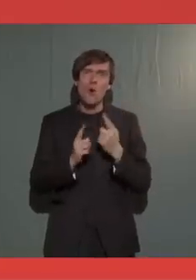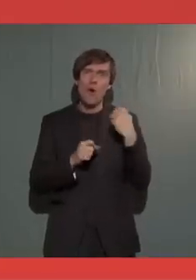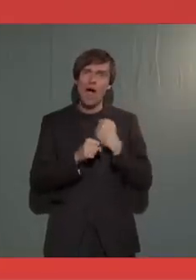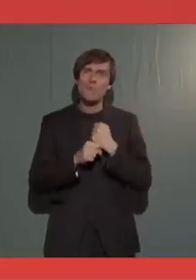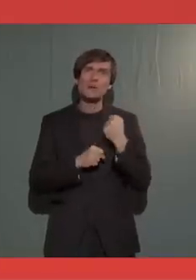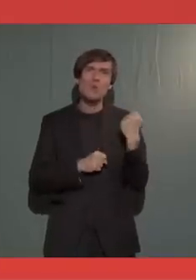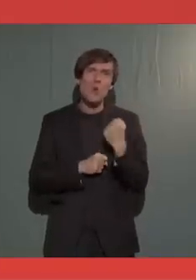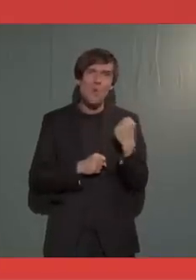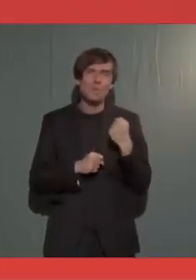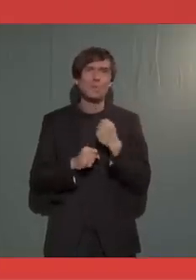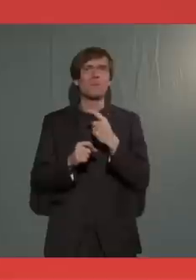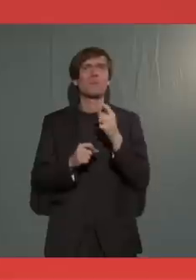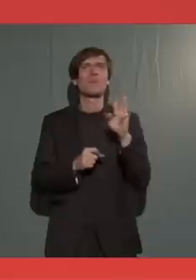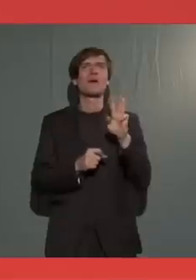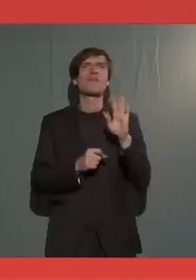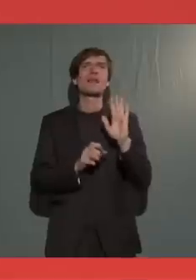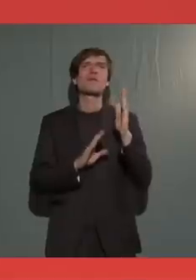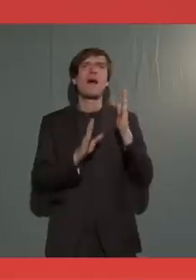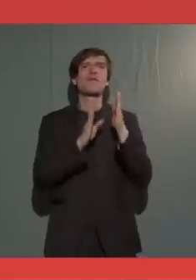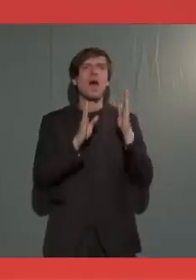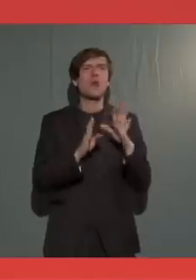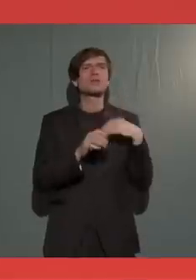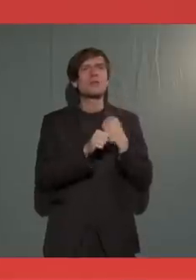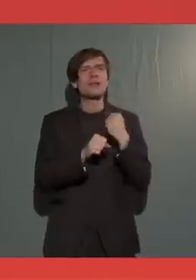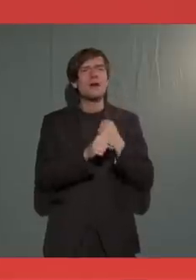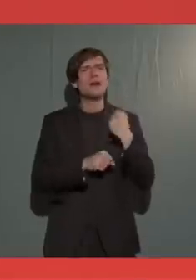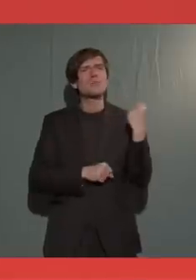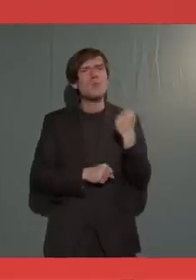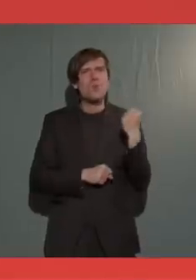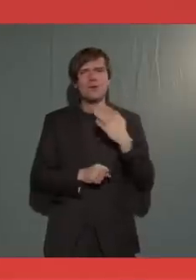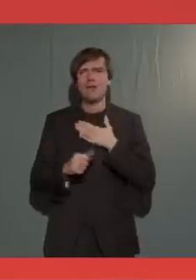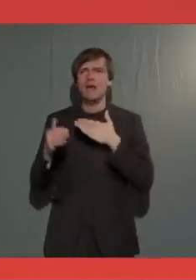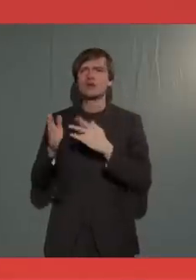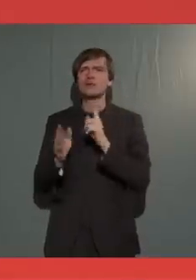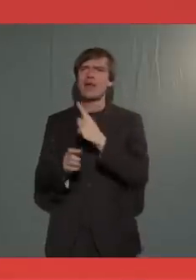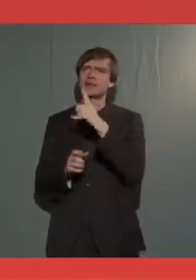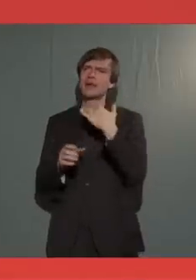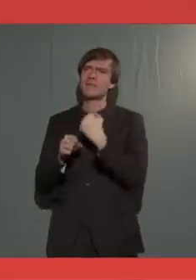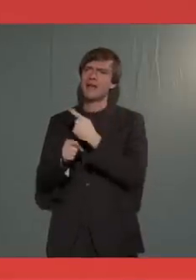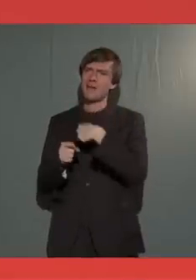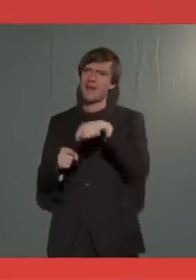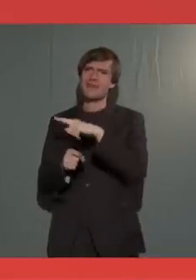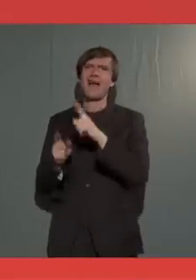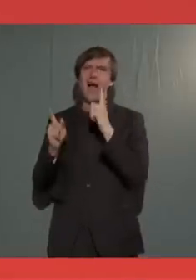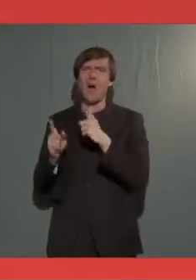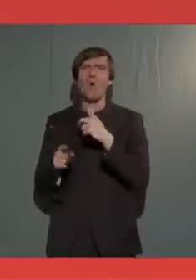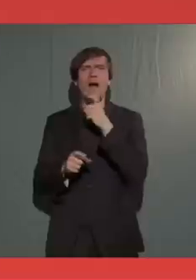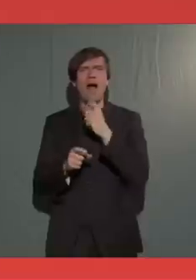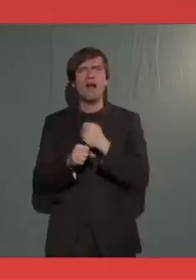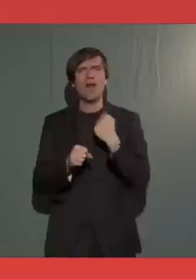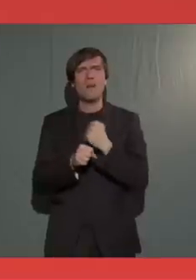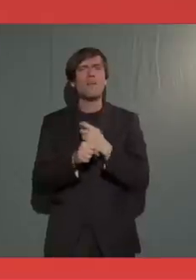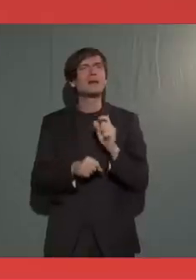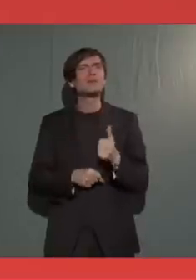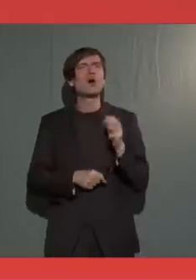Mitarbeiterinnen und Mitarbeiter des Willy-Brandt-Hauses hart, auch die aus meiner Schatzmeisterei. Aber das ist ganz besonders viel